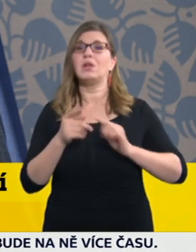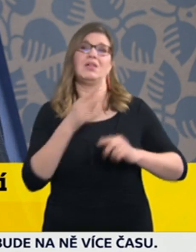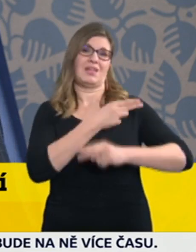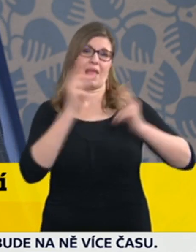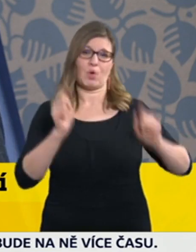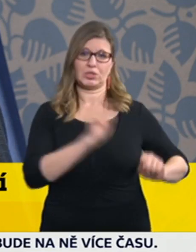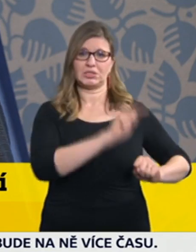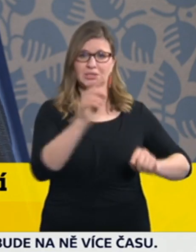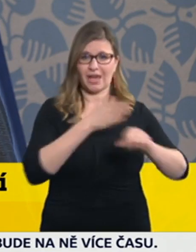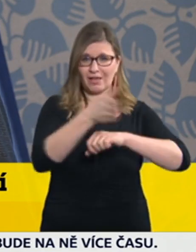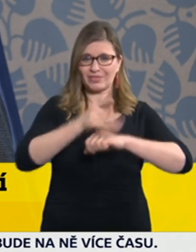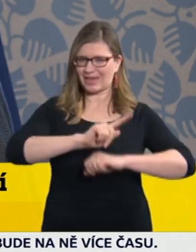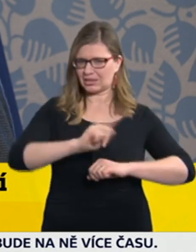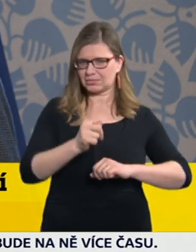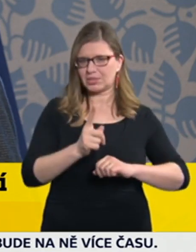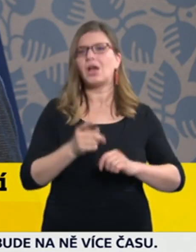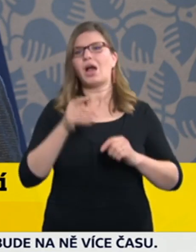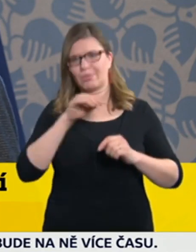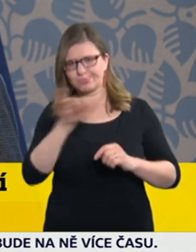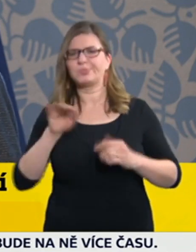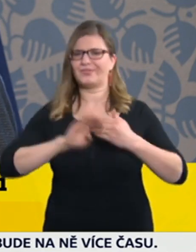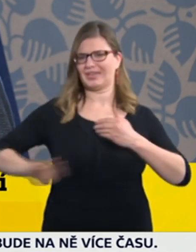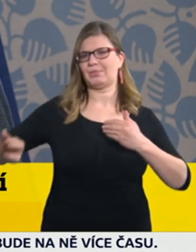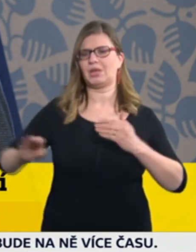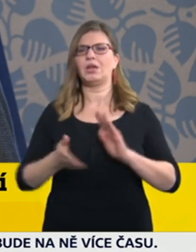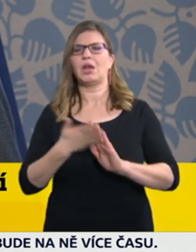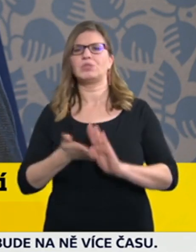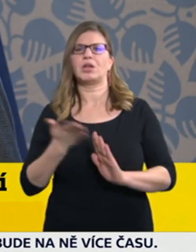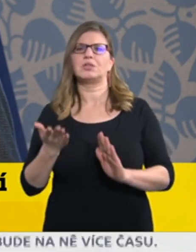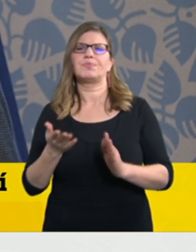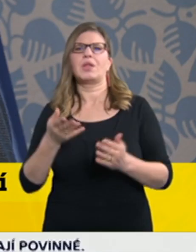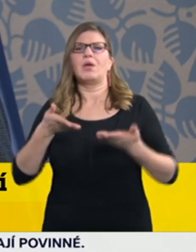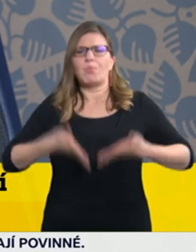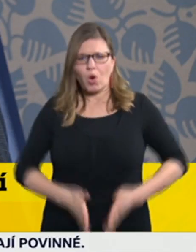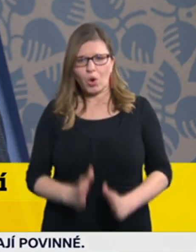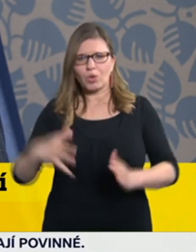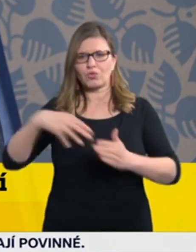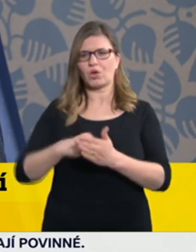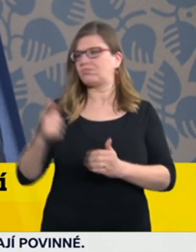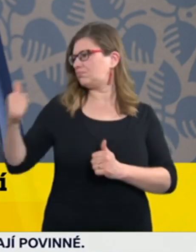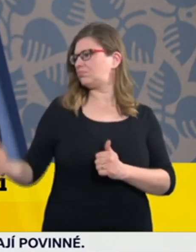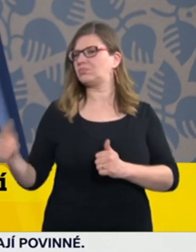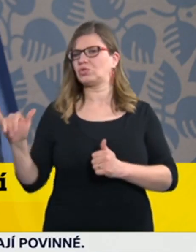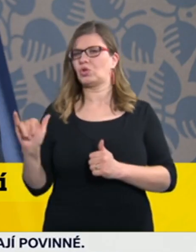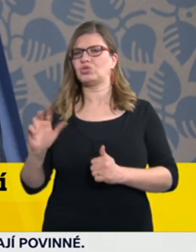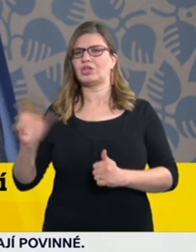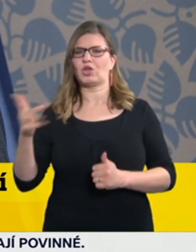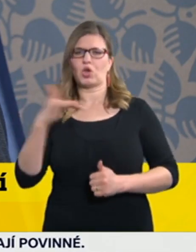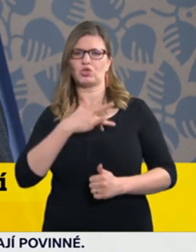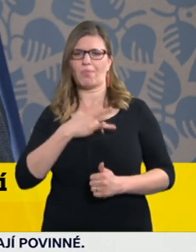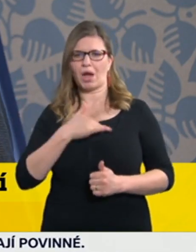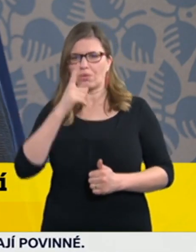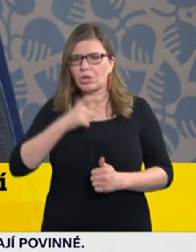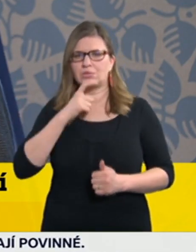jsou tam pochopitelně výjimky, jako například třetí osoba při porodu, návštěvy pacientů s omezenou své právností,